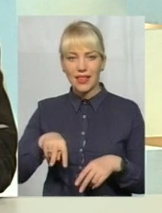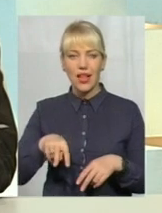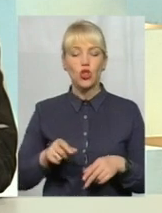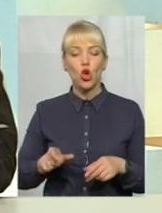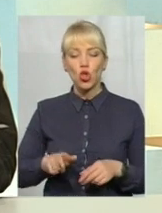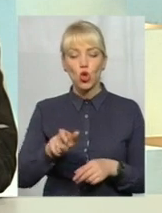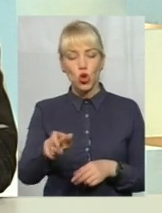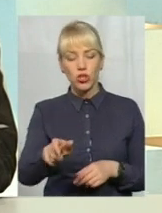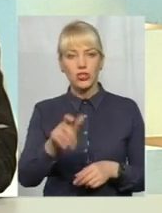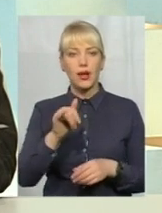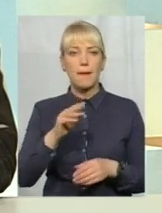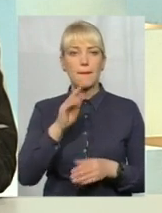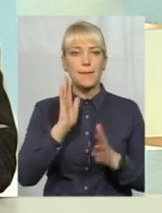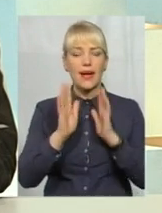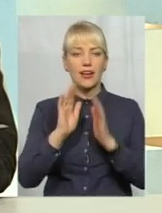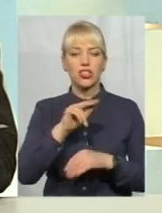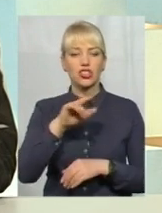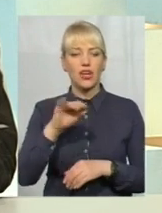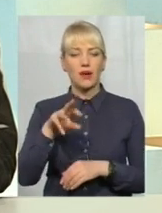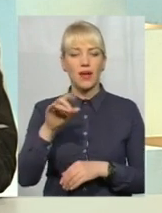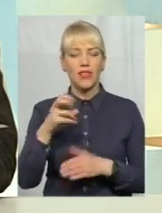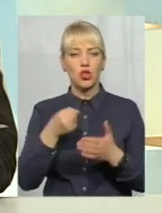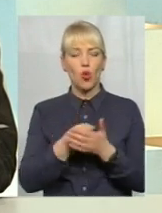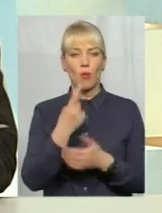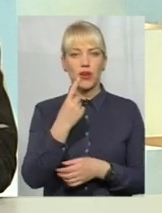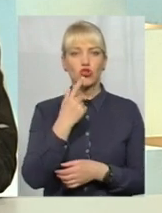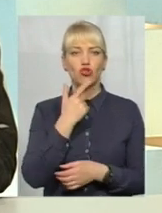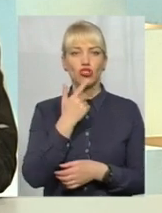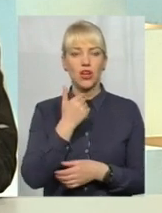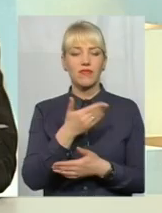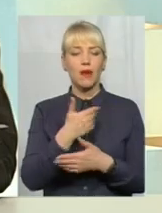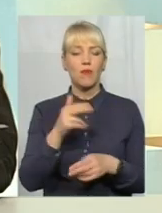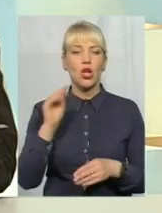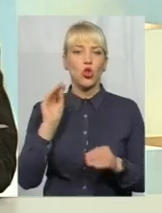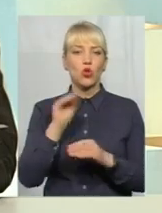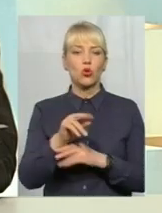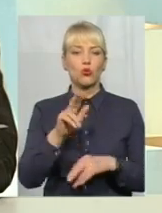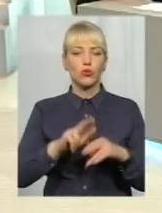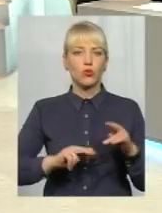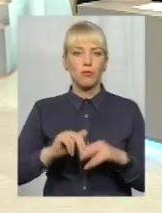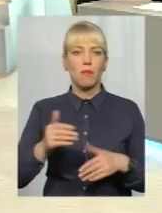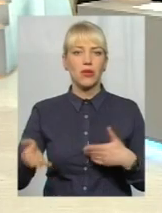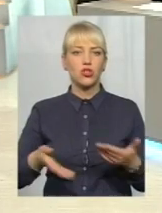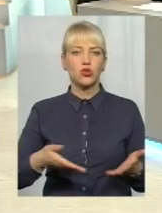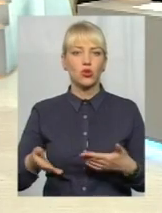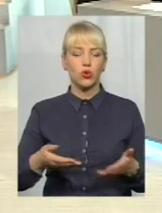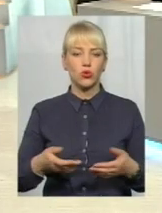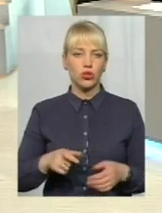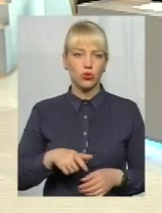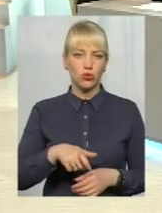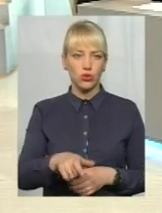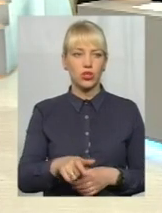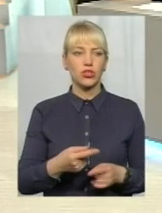парку Чекмана, я думаю, десь до першого червня ми вже добудуємо пішохідну велодоріжку і зможемо забрати звідти